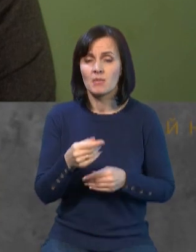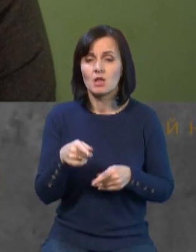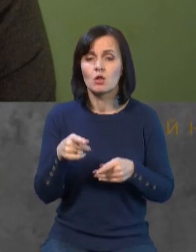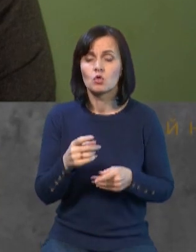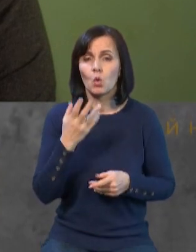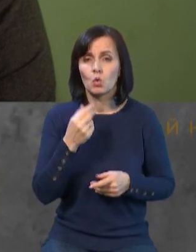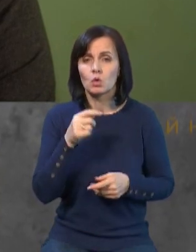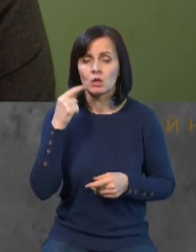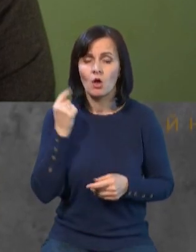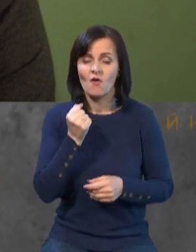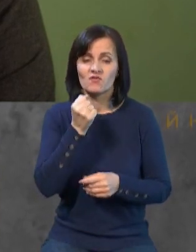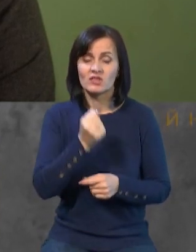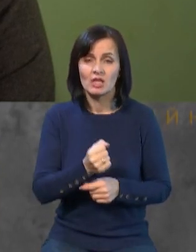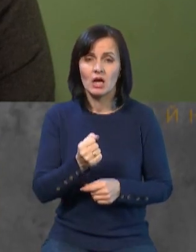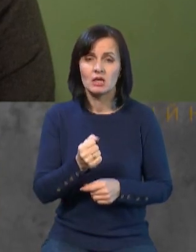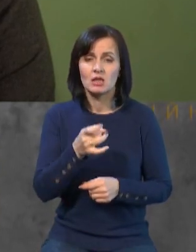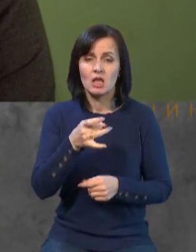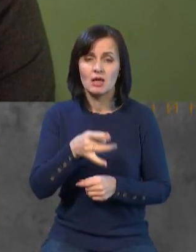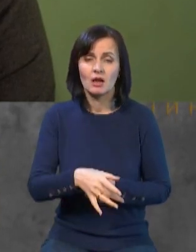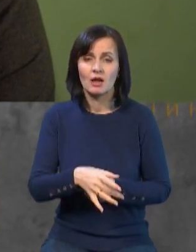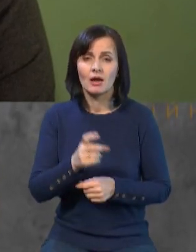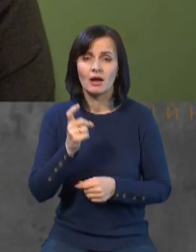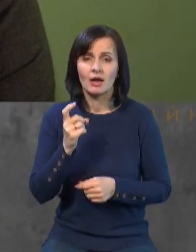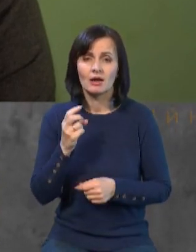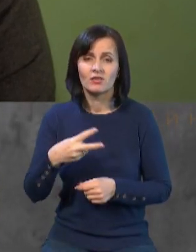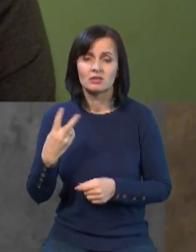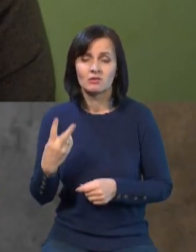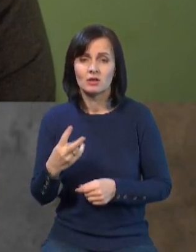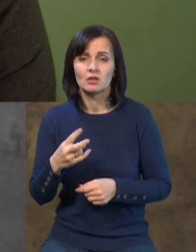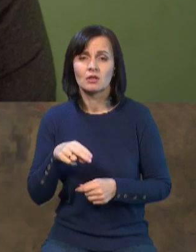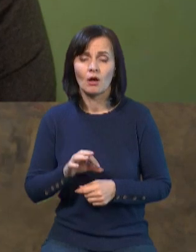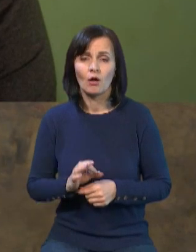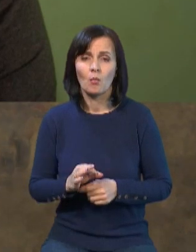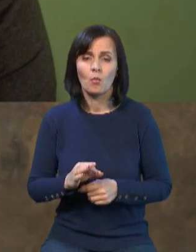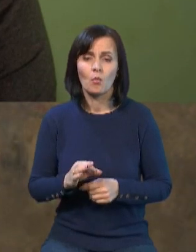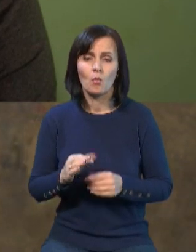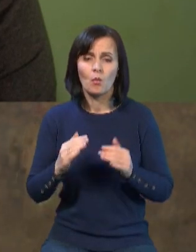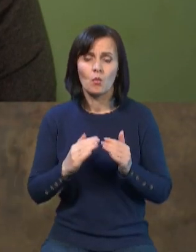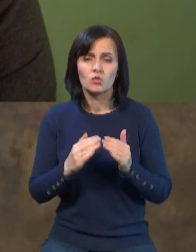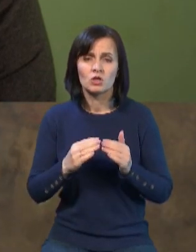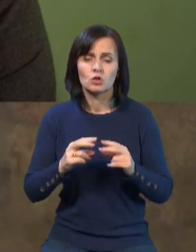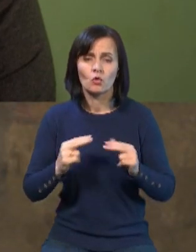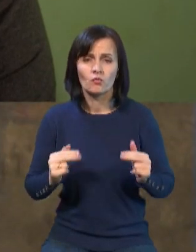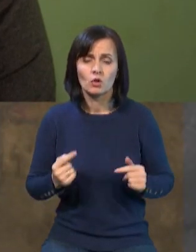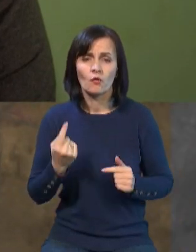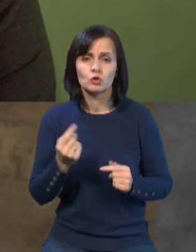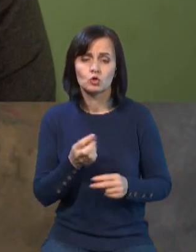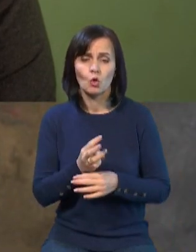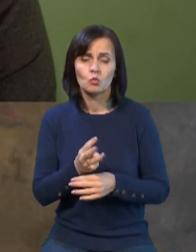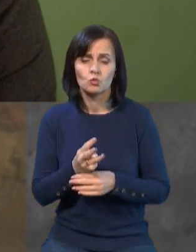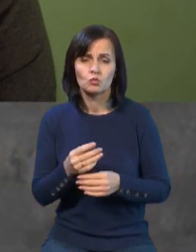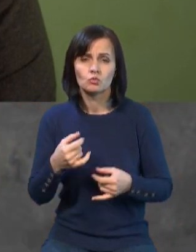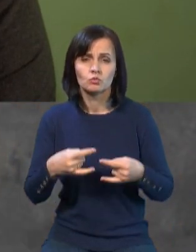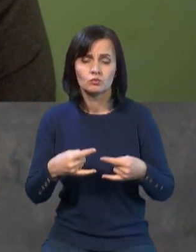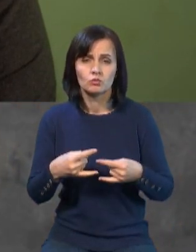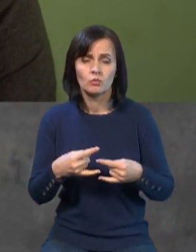як росіяни ударили ракетою «Ха-22» по багатоповерхівці в Дніпрі, в одному з ефірів речник